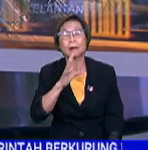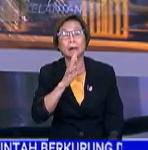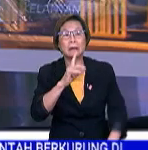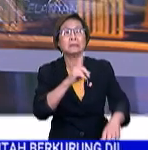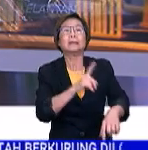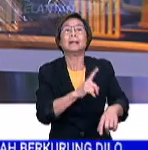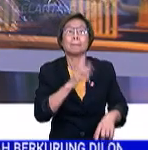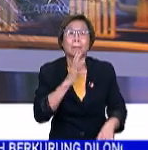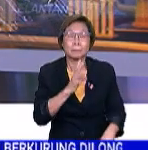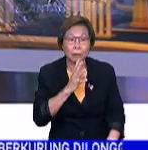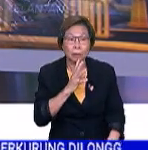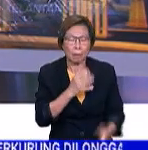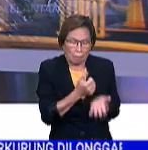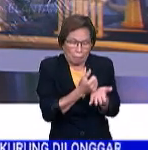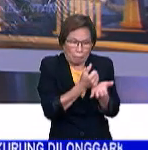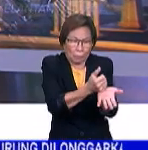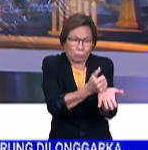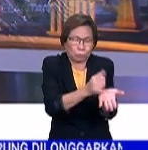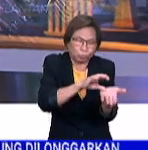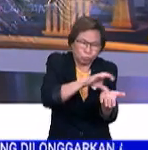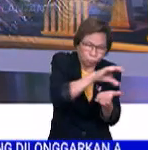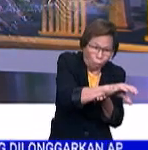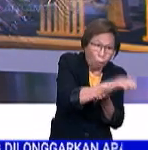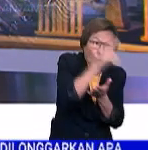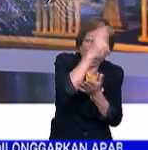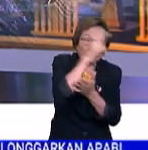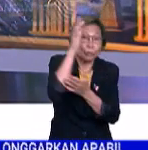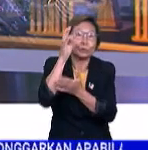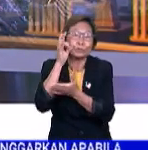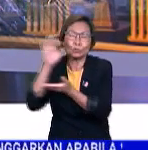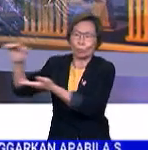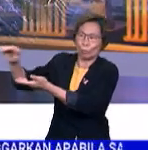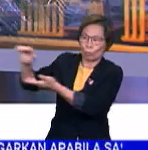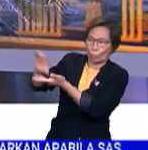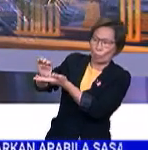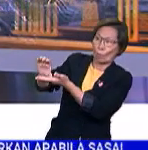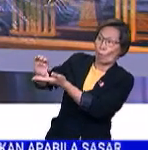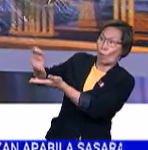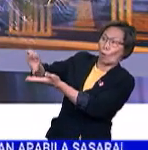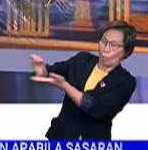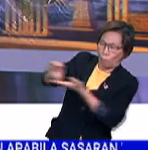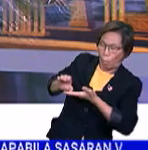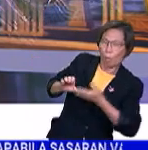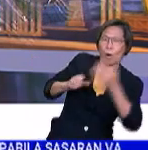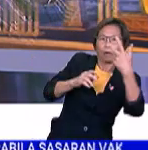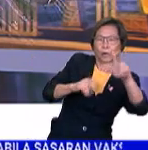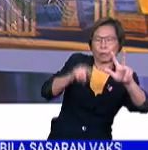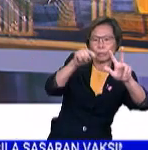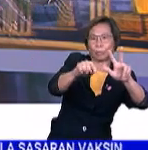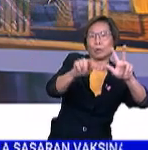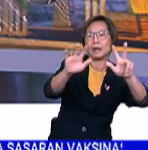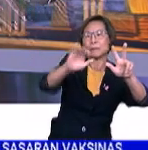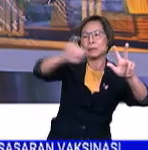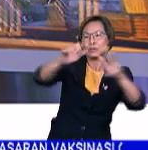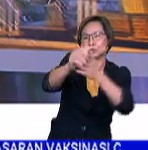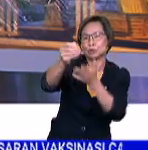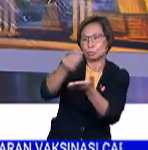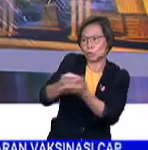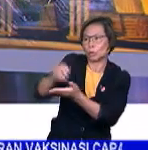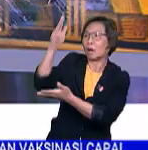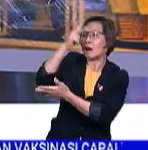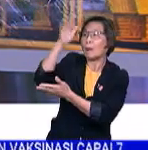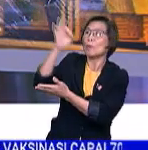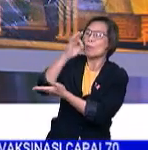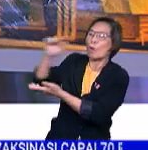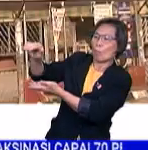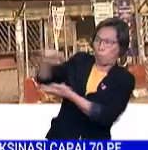masa yang sama, bantuan turut disalurkan kerajaan persekutuan membabitkan jumlah sebanyak 13.5 juta ringgit.